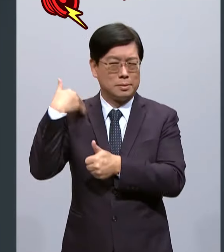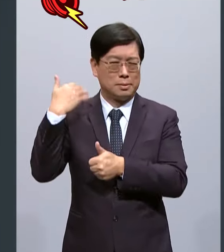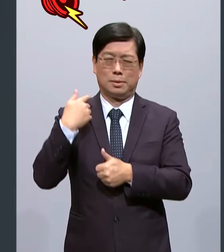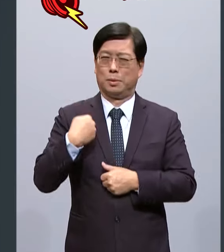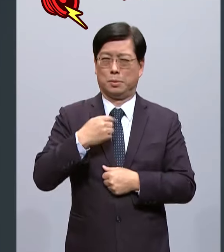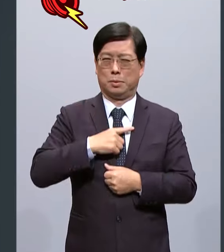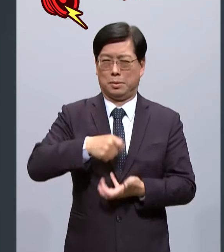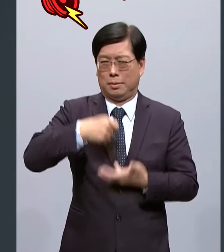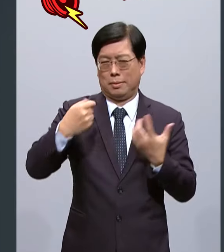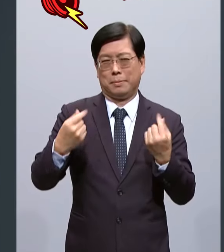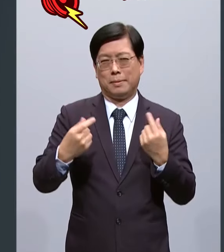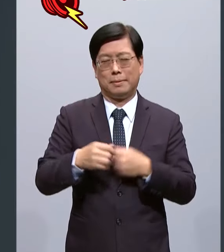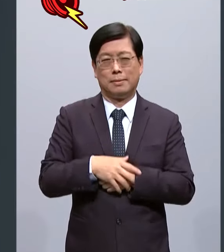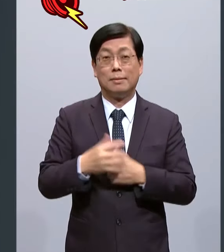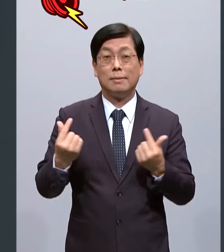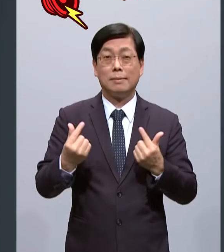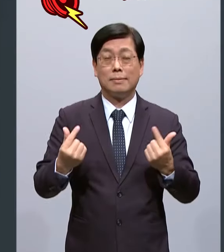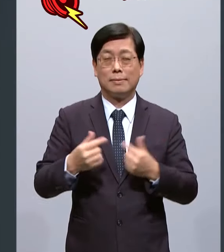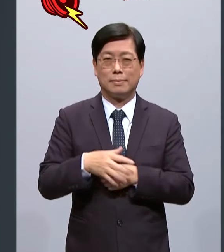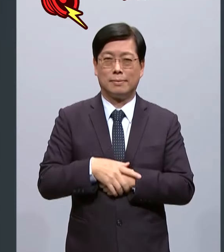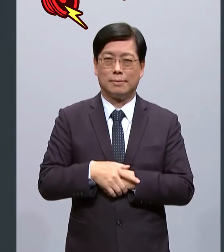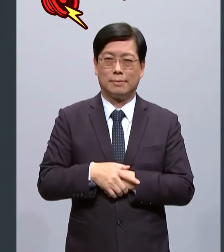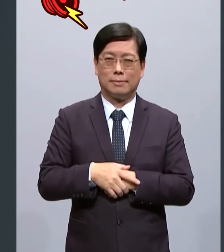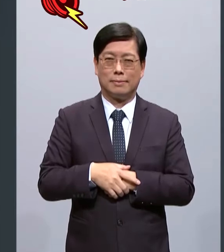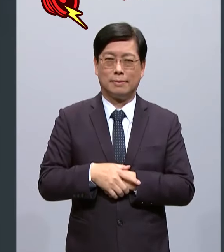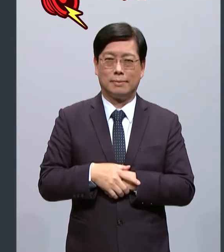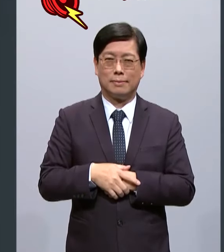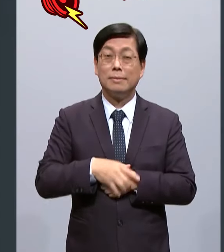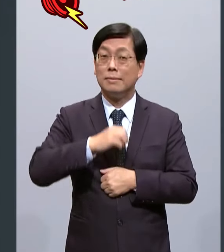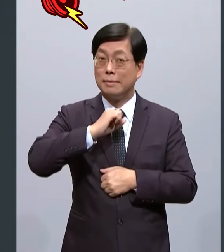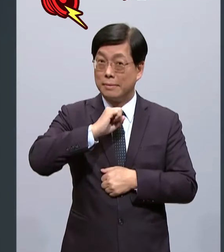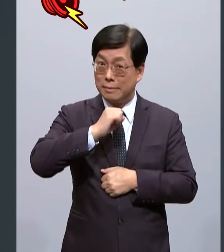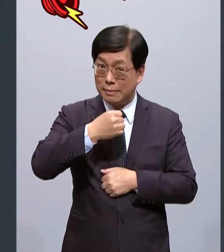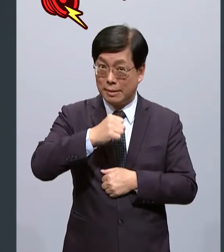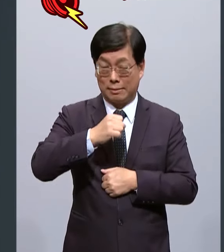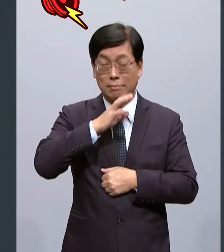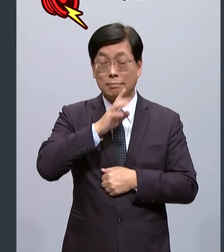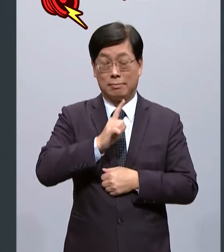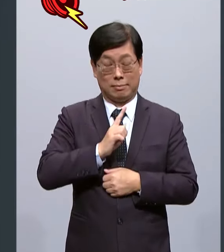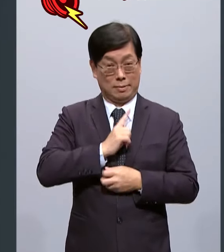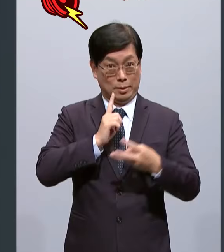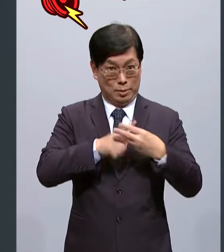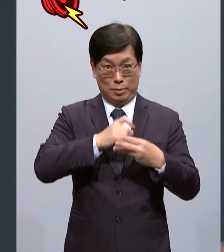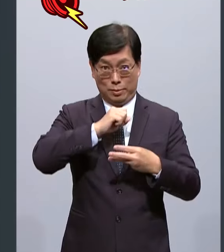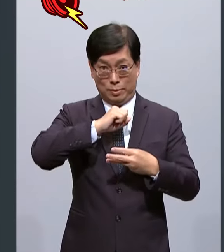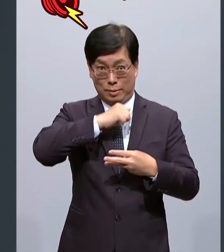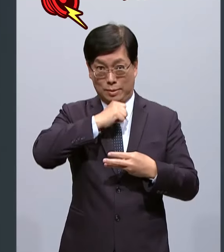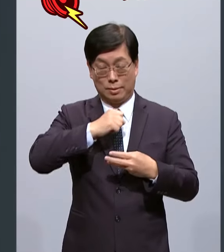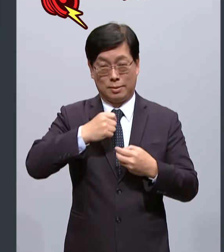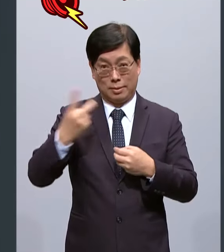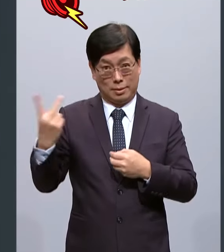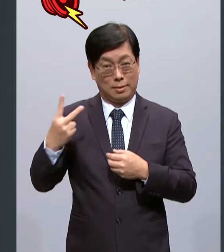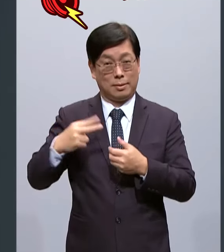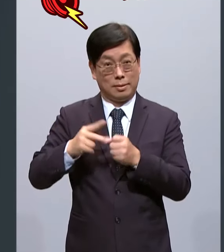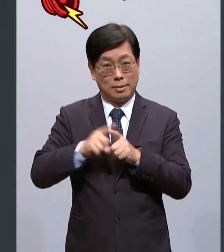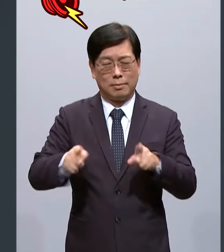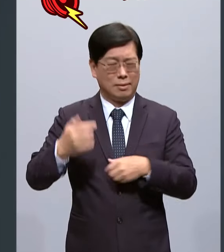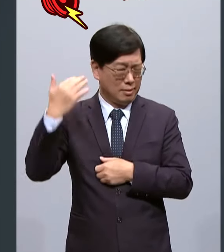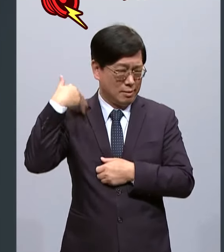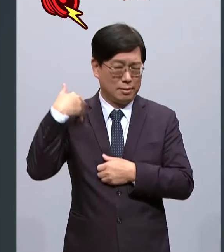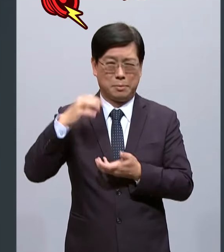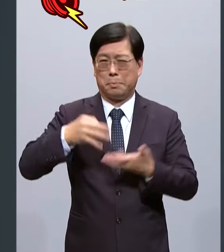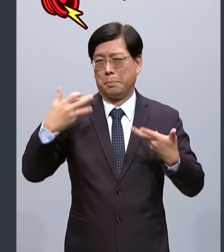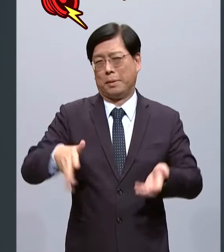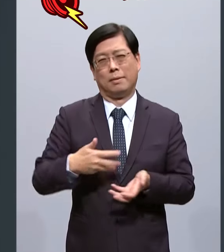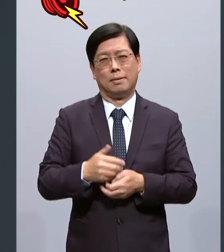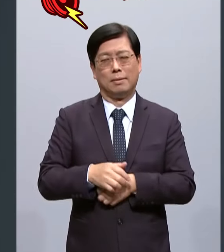主张包括所谓的台湾自主两岸和平其实我早在之前我就